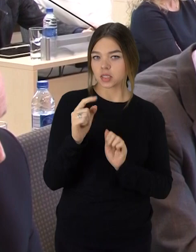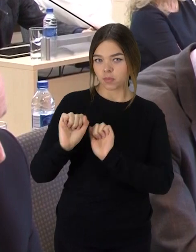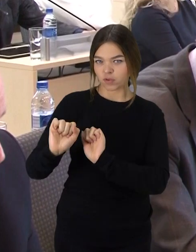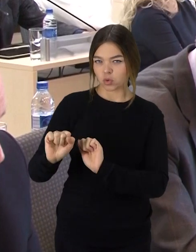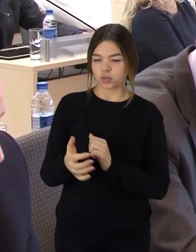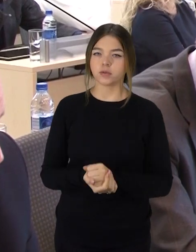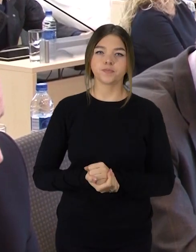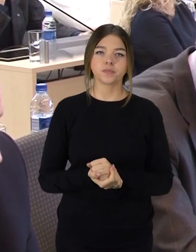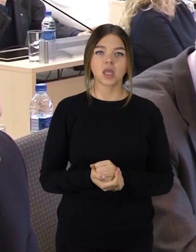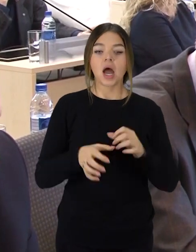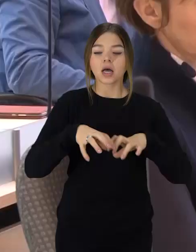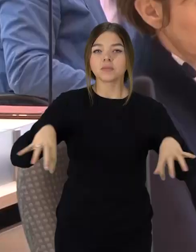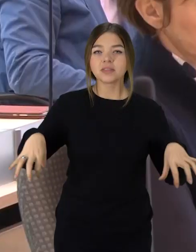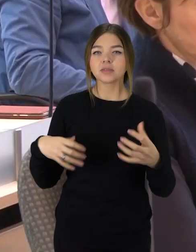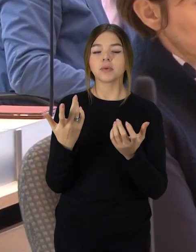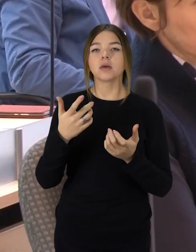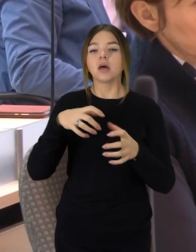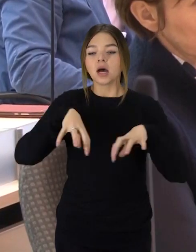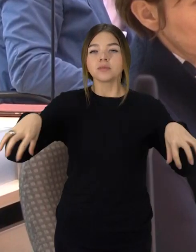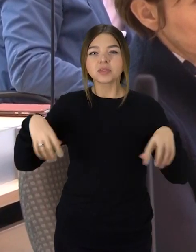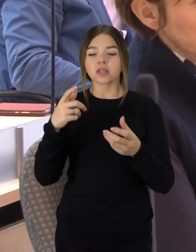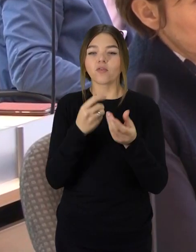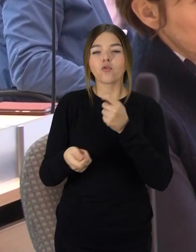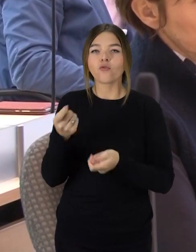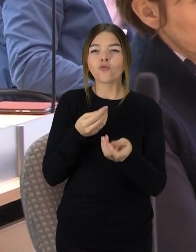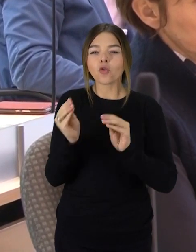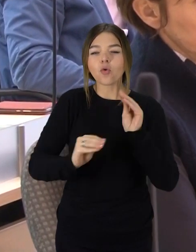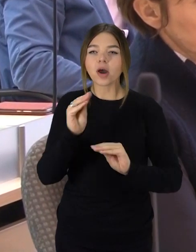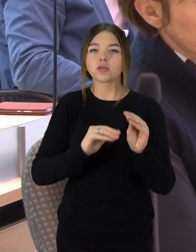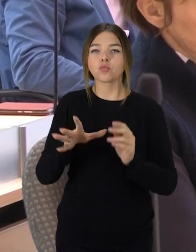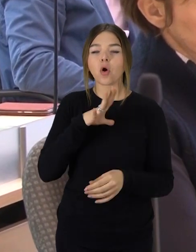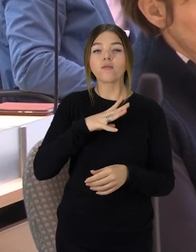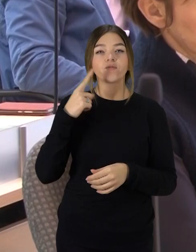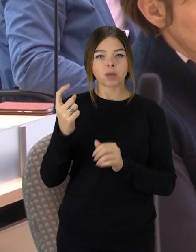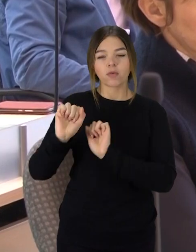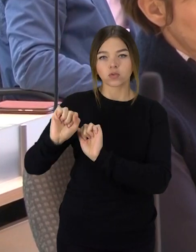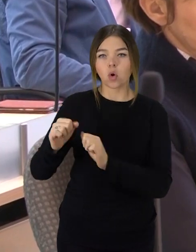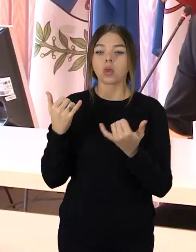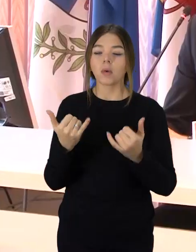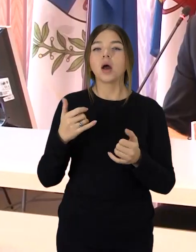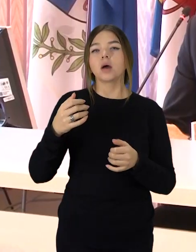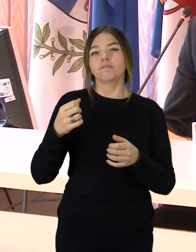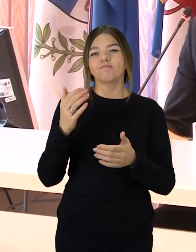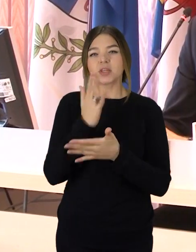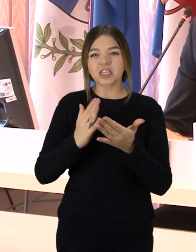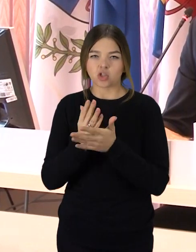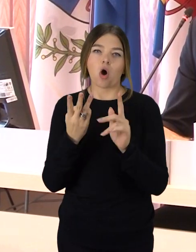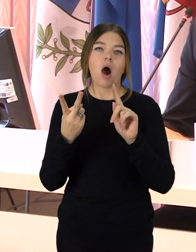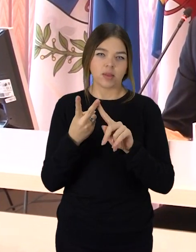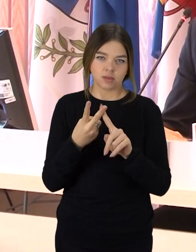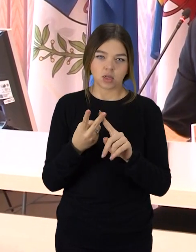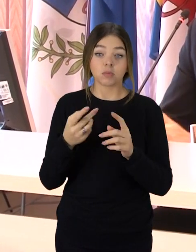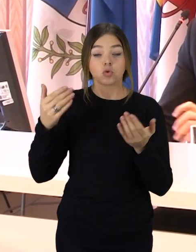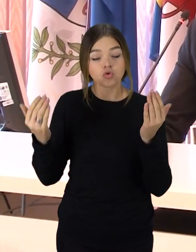kai reformuojant savivaldybės administraciją, buvo įsteigti trys departamentai. Ir antrojo pavaduotojo pareigybė po savivaldus rinkimu buvo panaikinta.